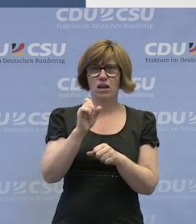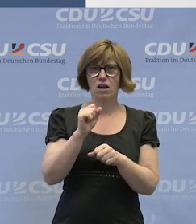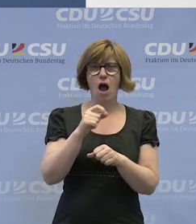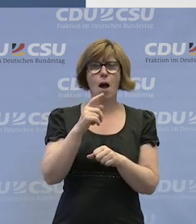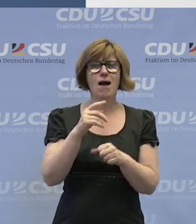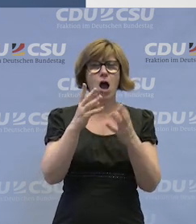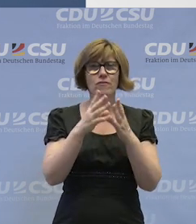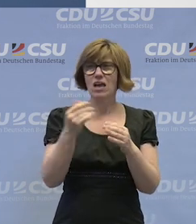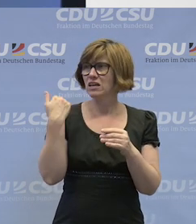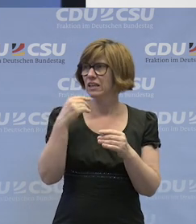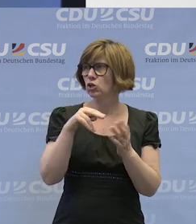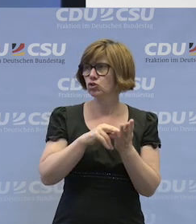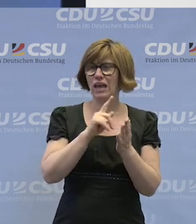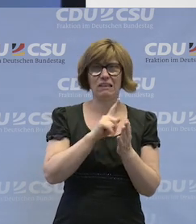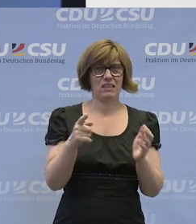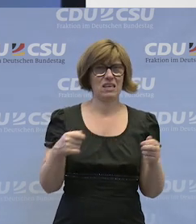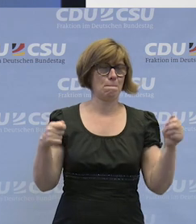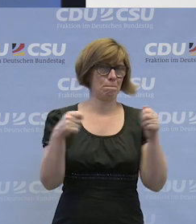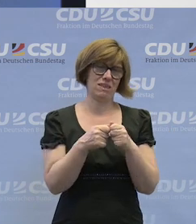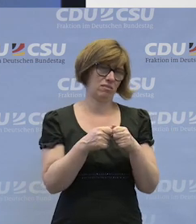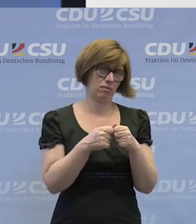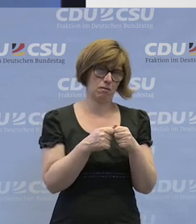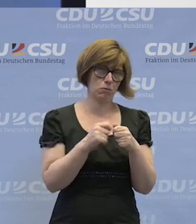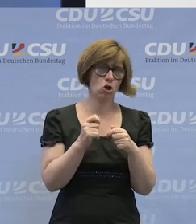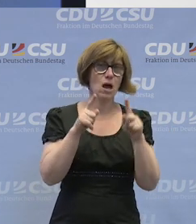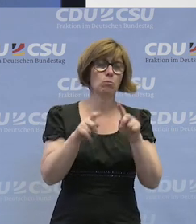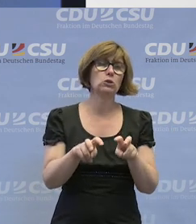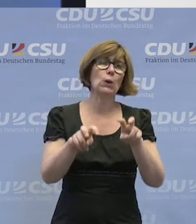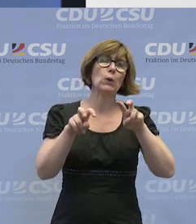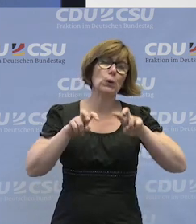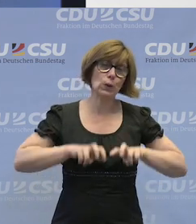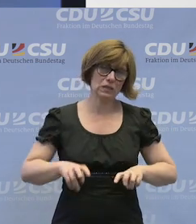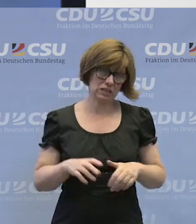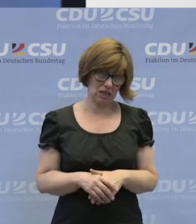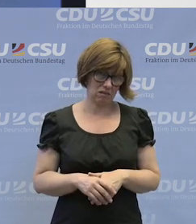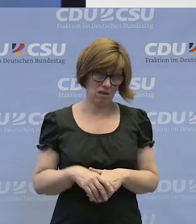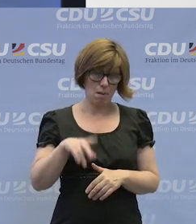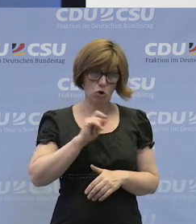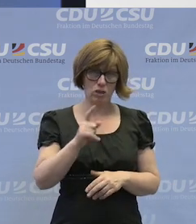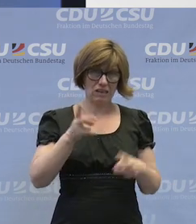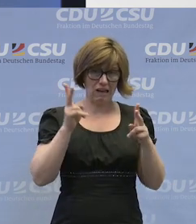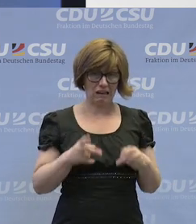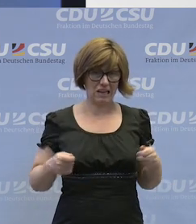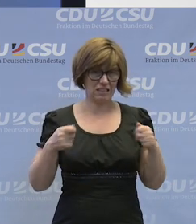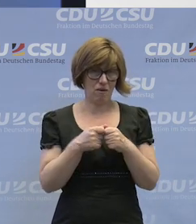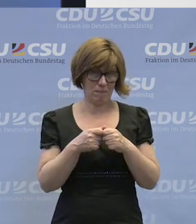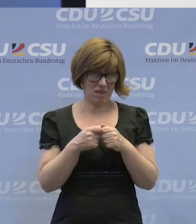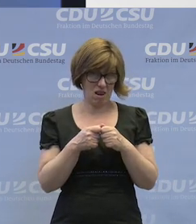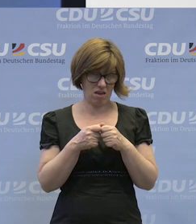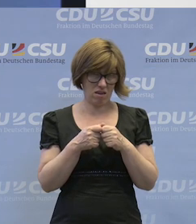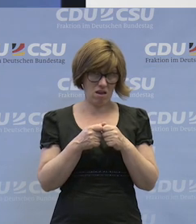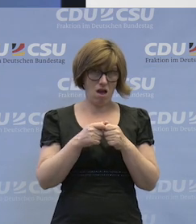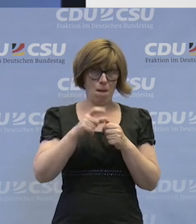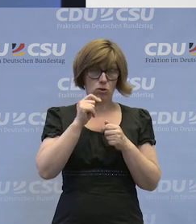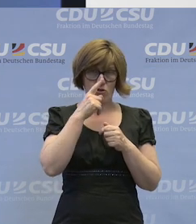Aber hier stand ja gerade nicht, dass es bindend ist, sondern sie ist zu berücksichtigen. Das heißt, glaube ich nicht, dass es rechtsverbindlich ist. Das heißt,